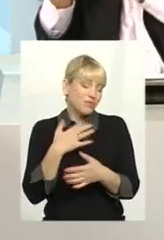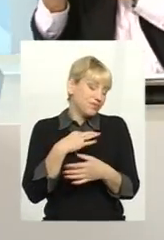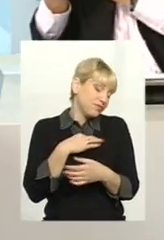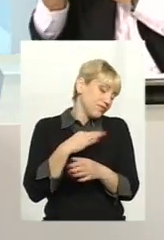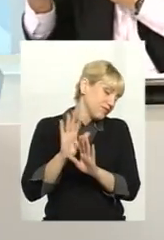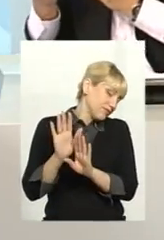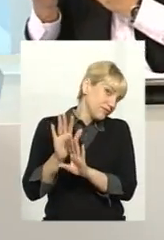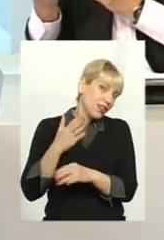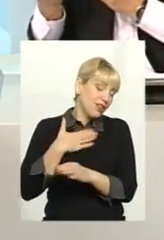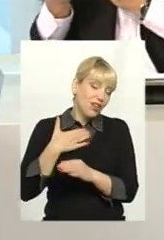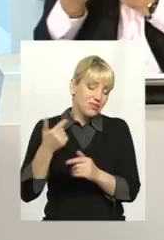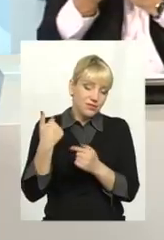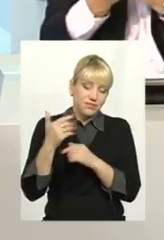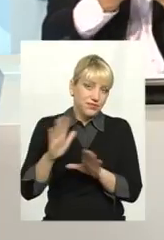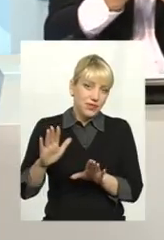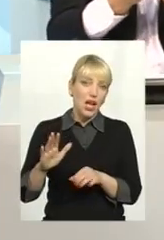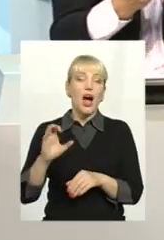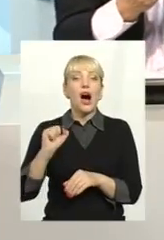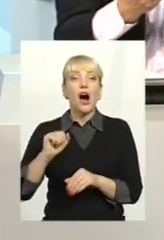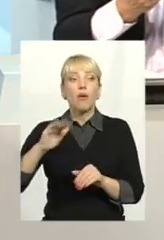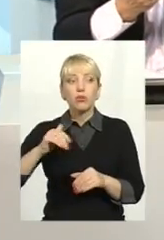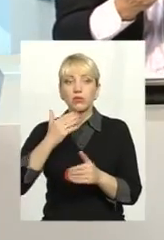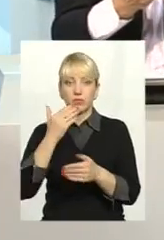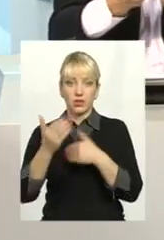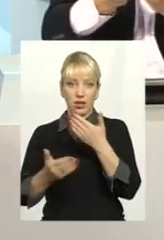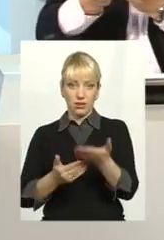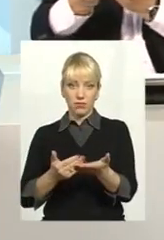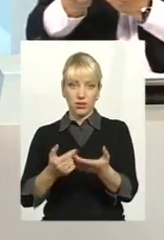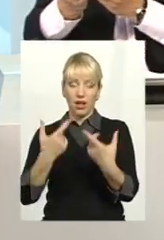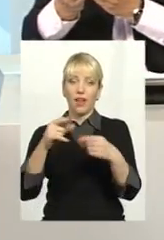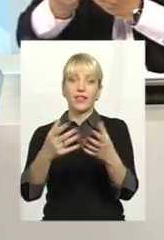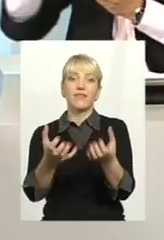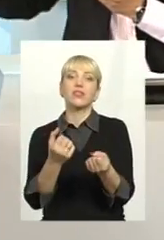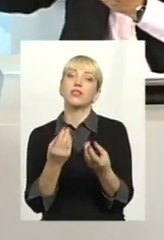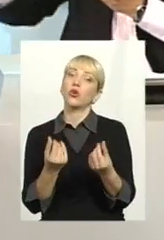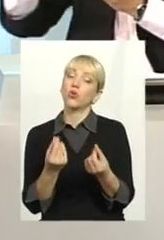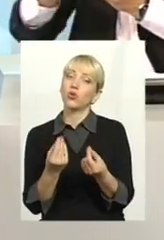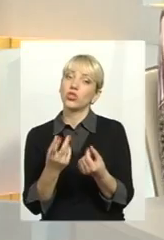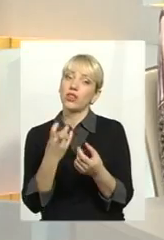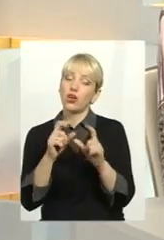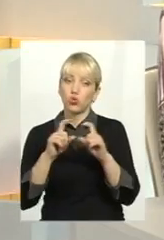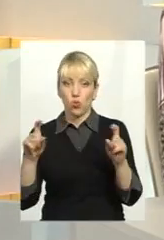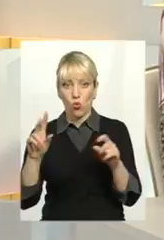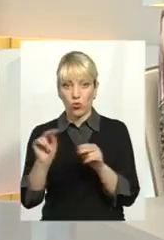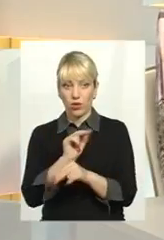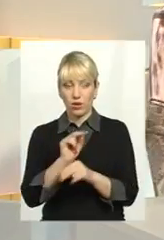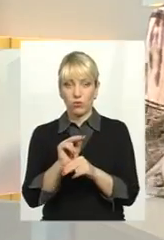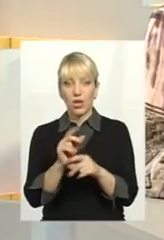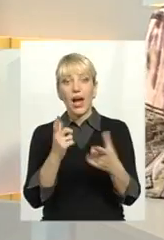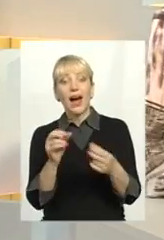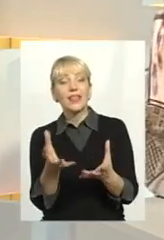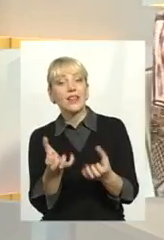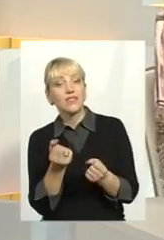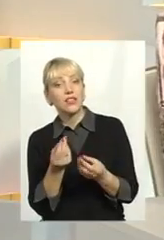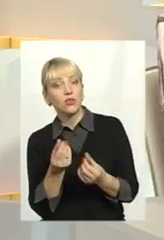наше, це ж не наше, нас не чіпляється. А потім задаємо питання, а де нам взяти гроші на школу, ремонт? А де нам взяти